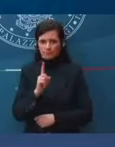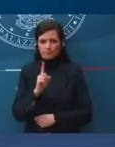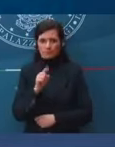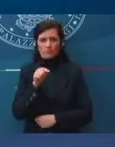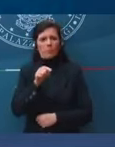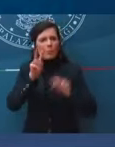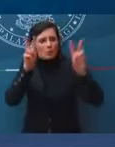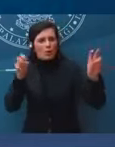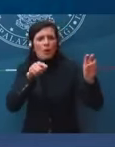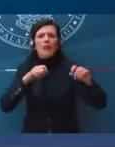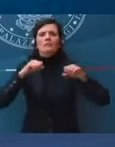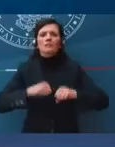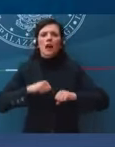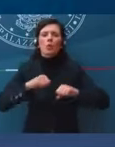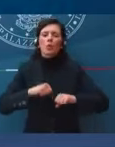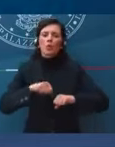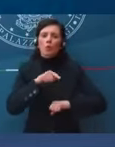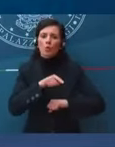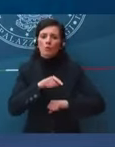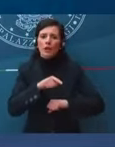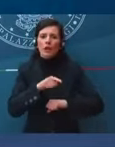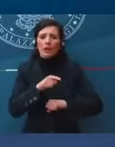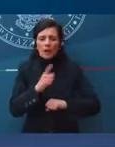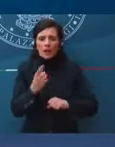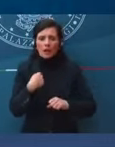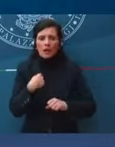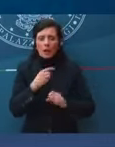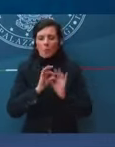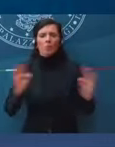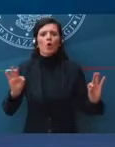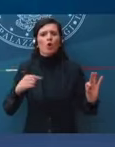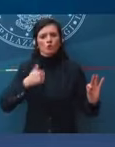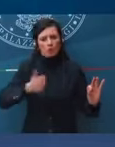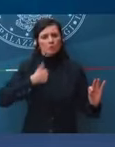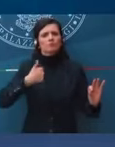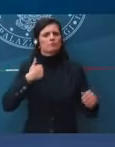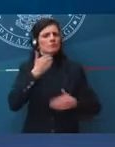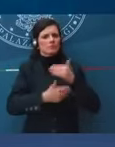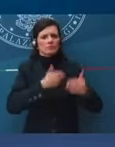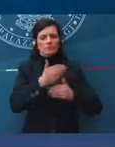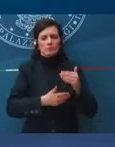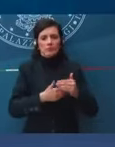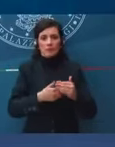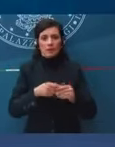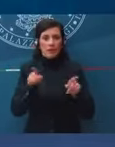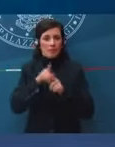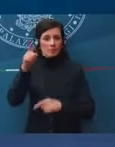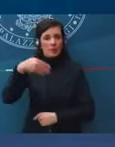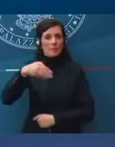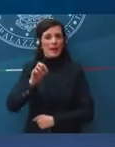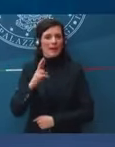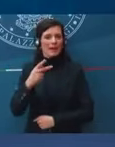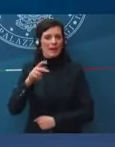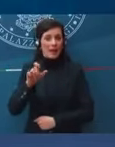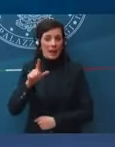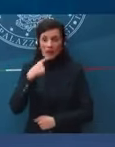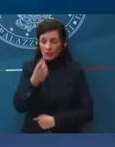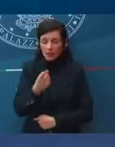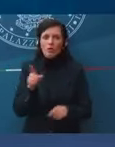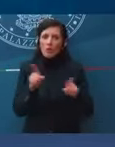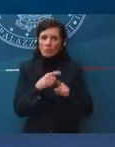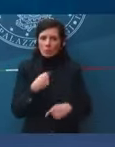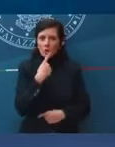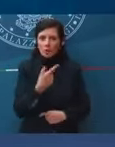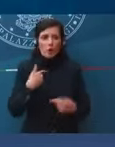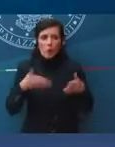salute, bisogna essere pronti a far da soli. E questo è quello che la Merkel ha detto, e questo è quello che dico io qui.